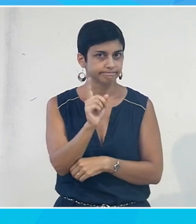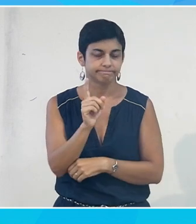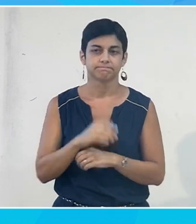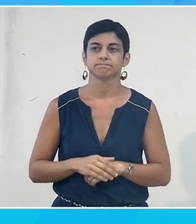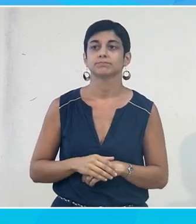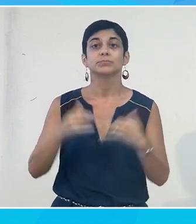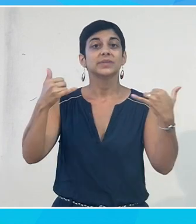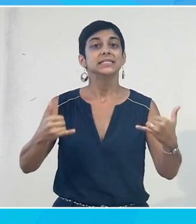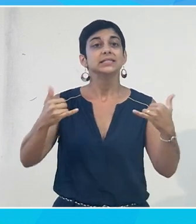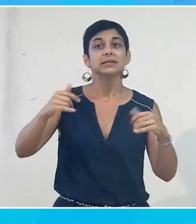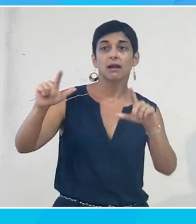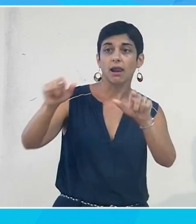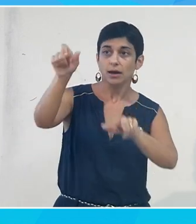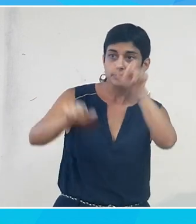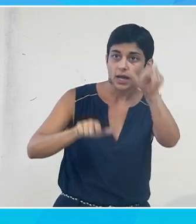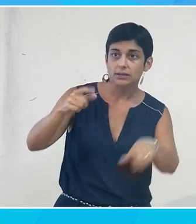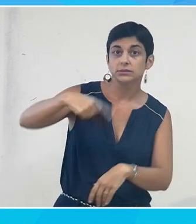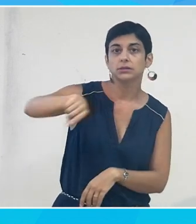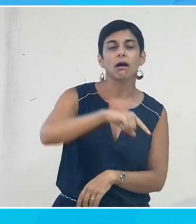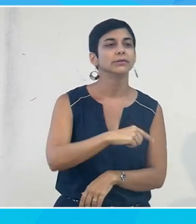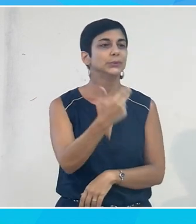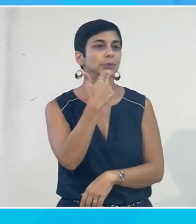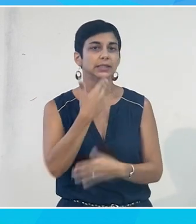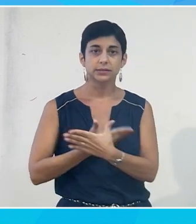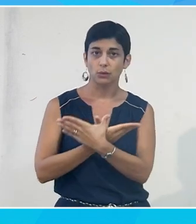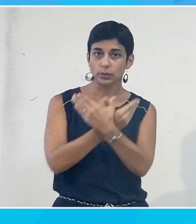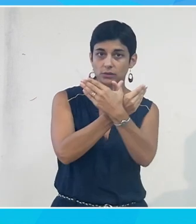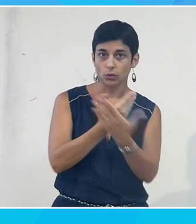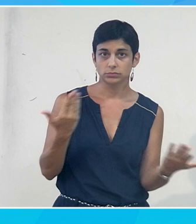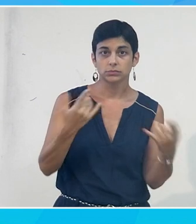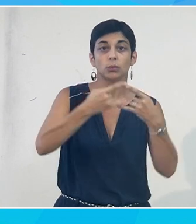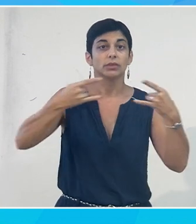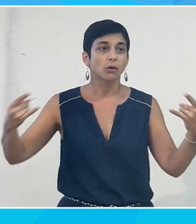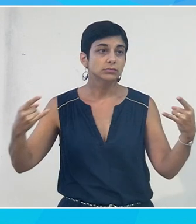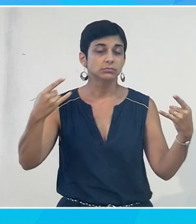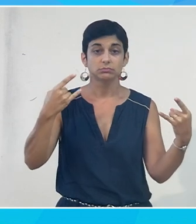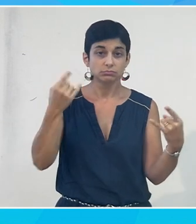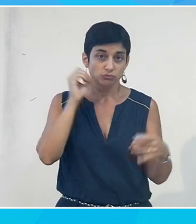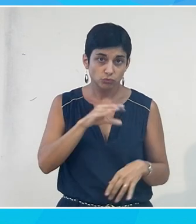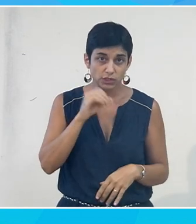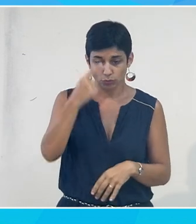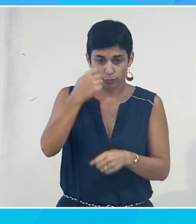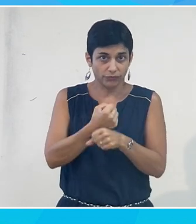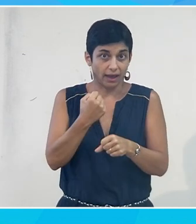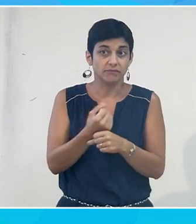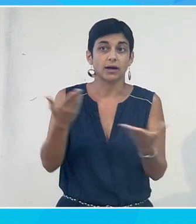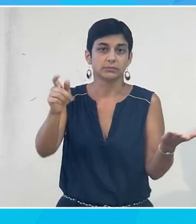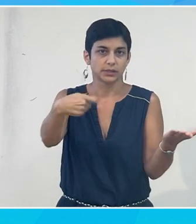vous, ici présents, qui ne se sert pas de Windows, pour rentrer dans le vif du sujet, tous les jours, dans le cadre de son travail.